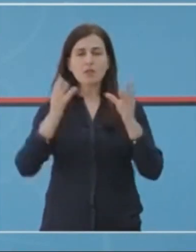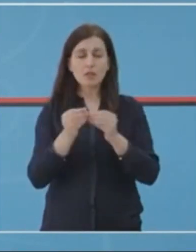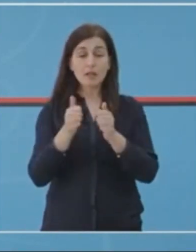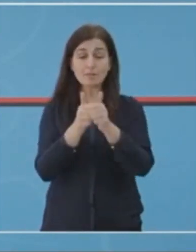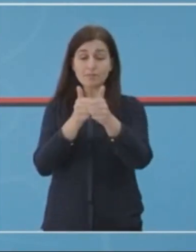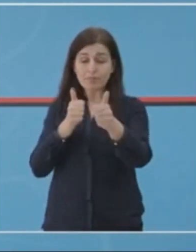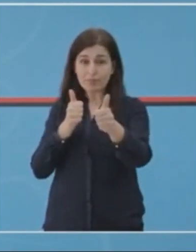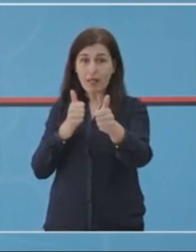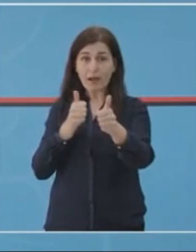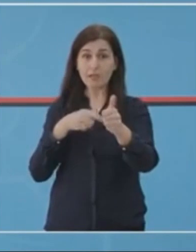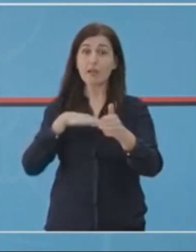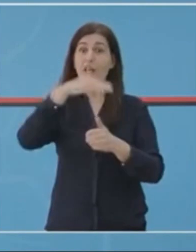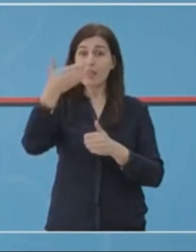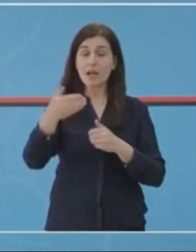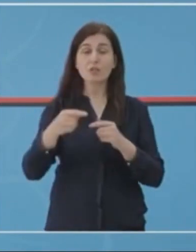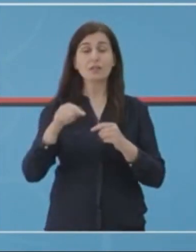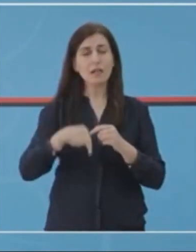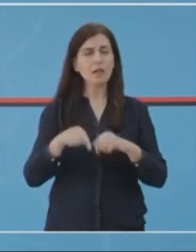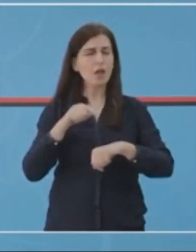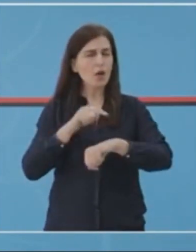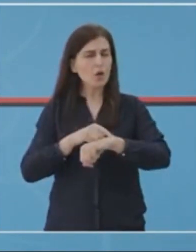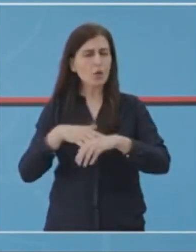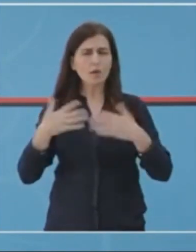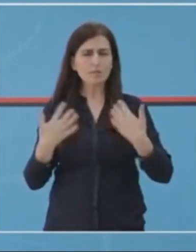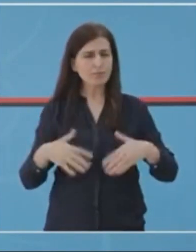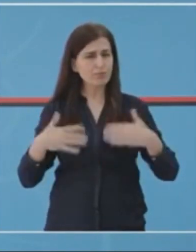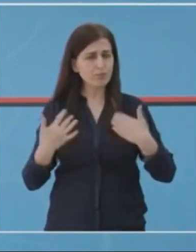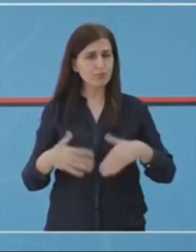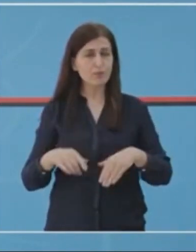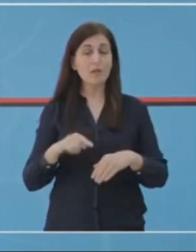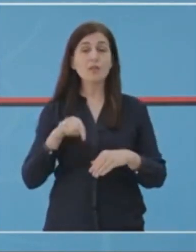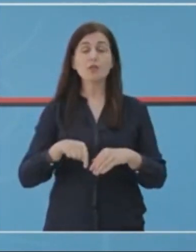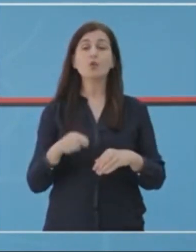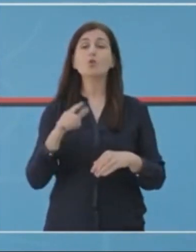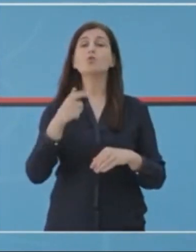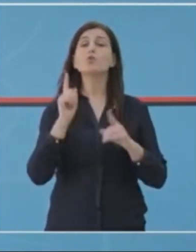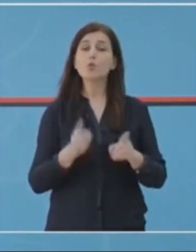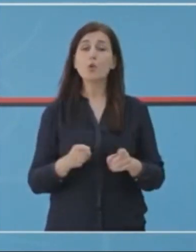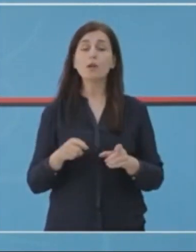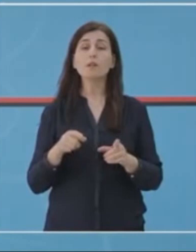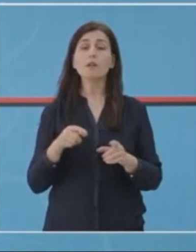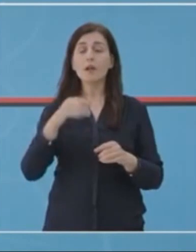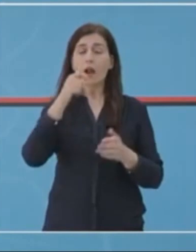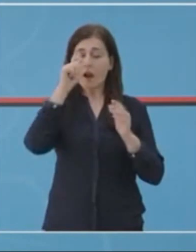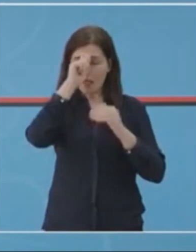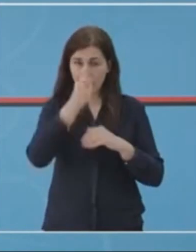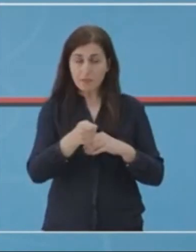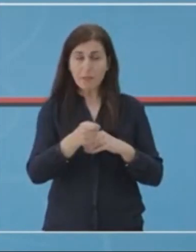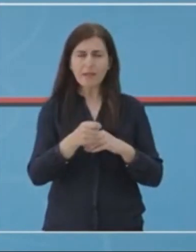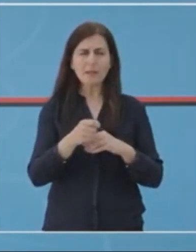distancimit social. Êshtë po ka që rëndësishme që masat e kontrolit të infekcionit të të respektohen